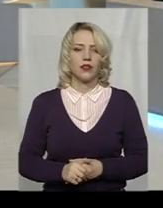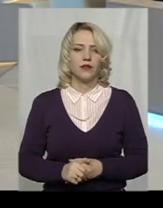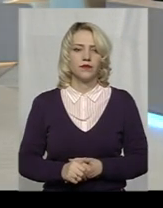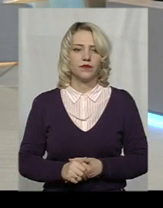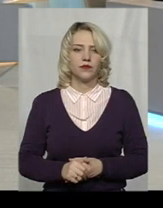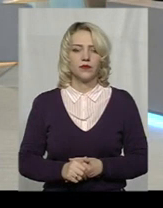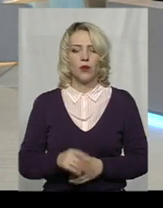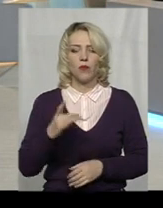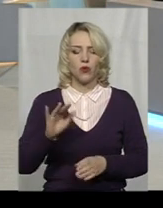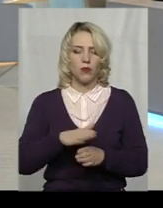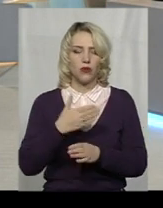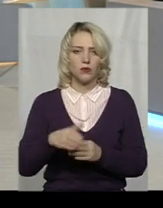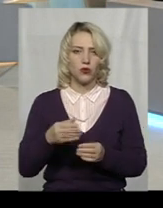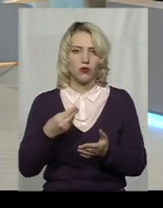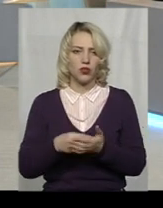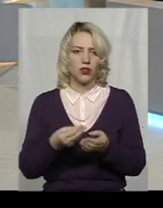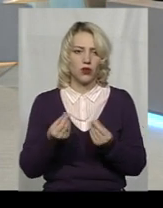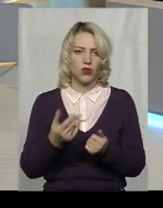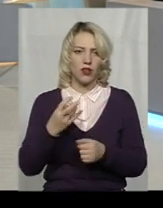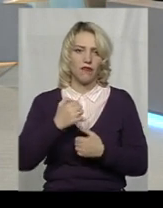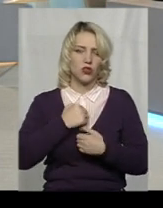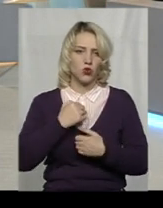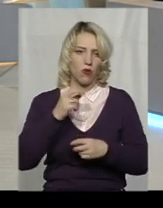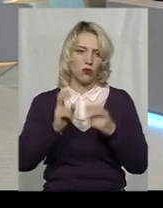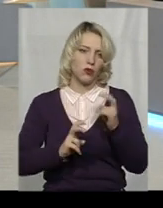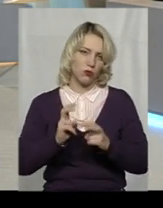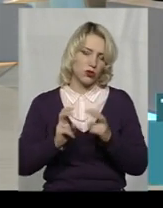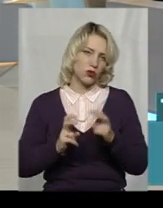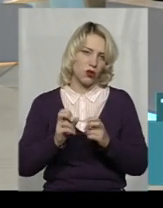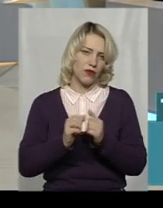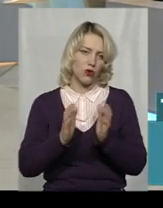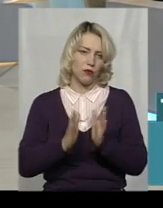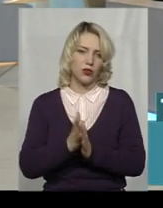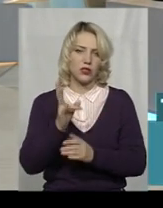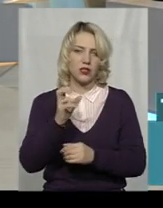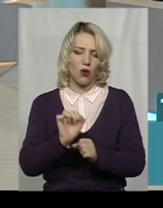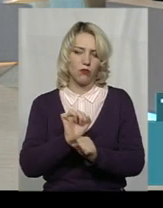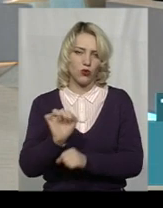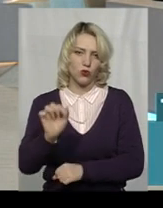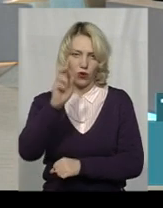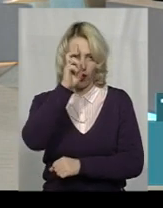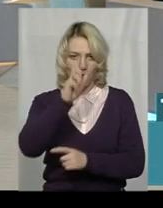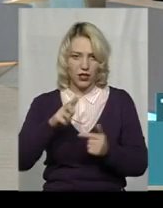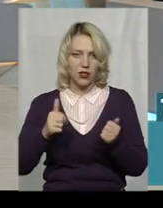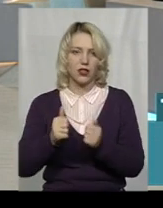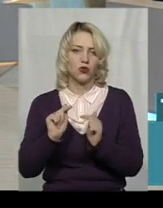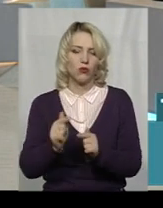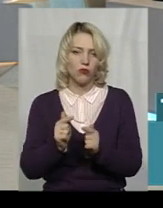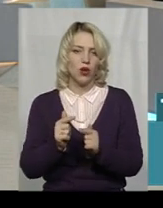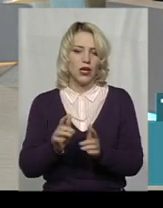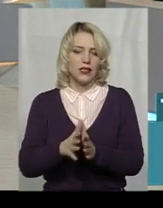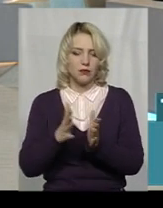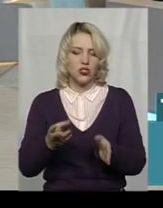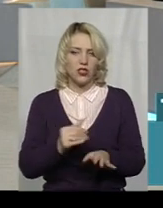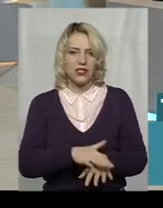плані перерозподілу бюджетних коштів на військово-промисловий комплекс, на оборону країни. Тому збільшились туди